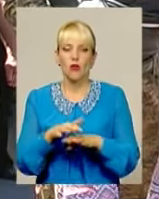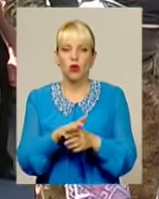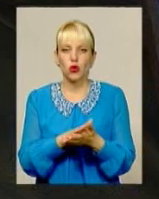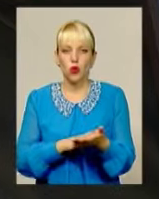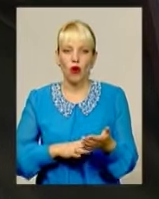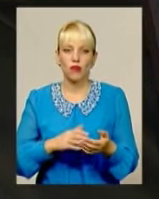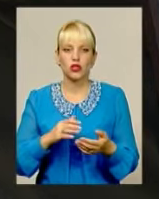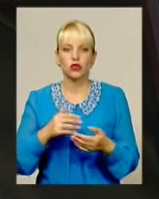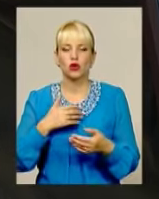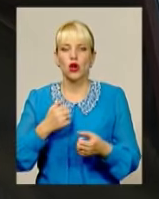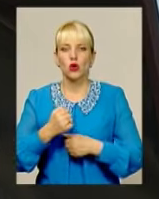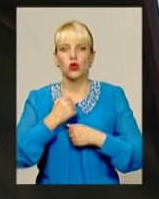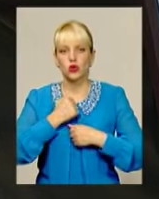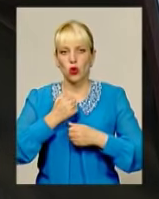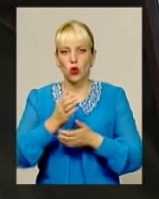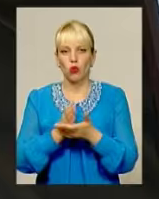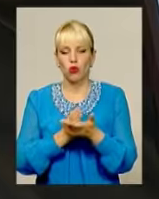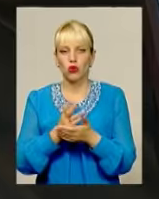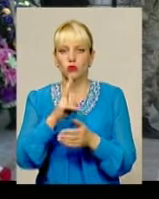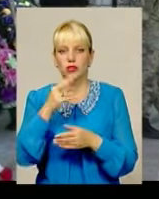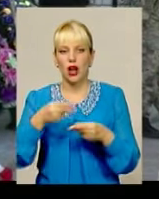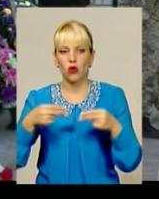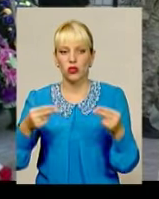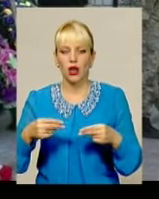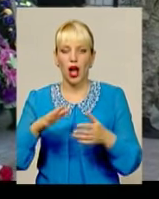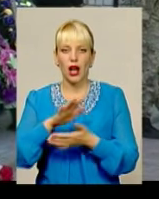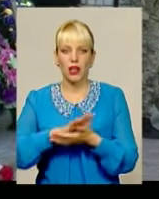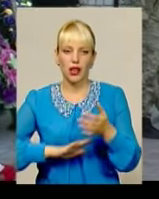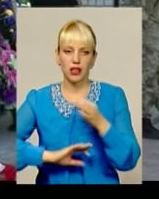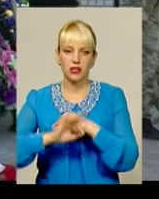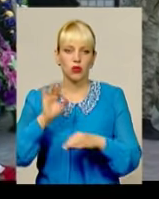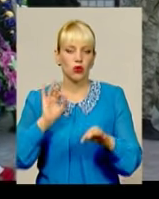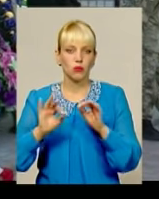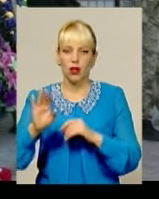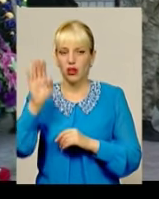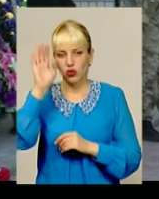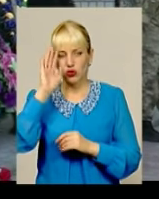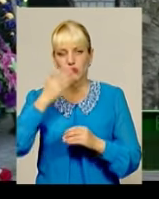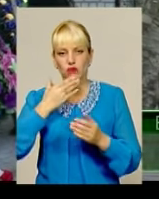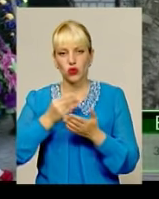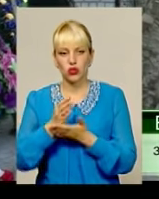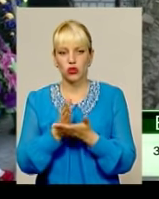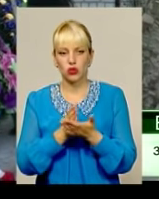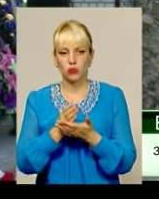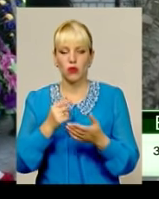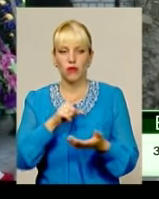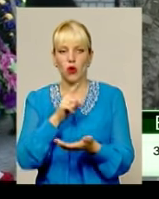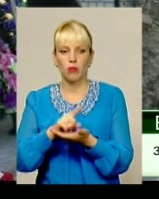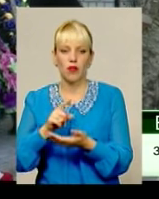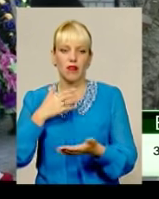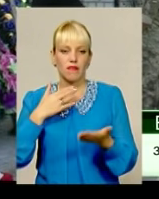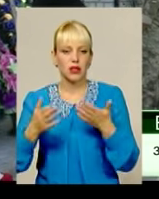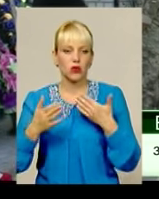силах за контрактом. А далі – Буремний Схід. Нормальний хлопець до своїх службових обов'язків